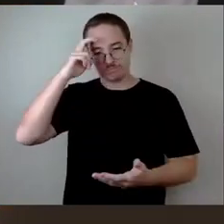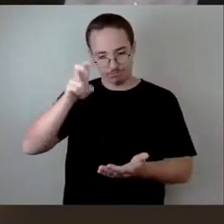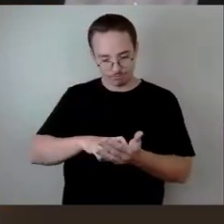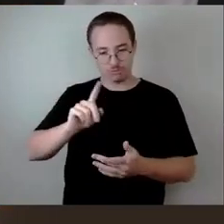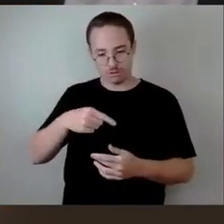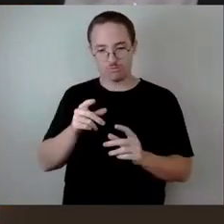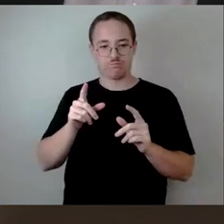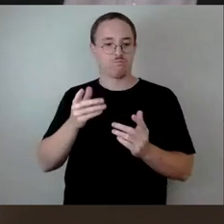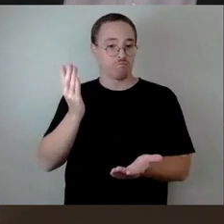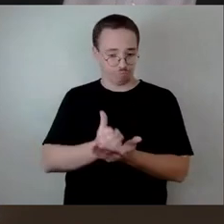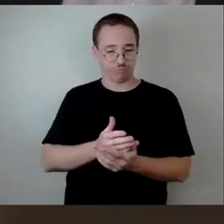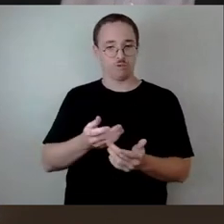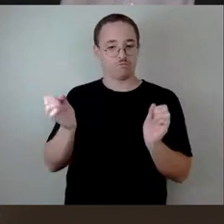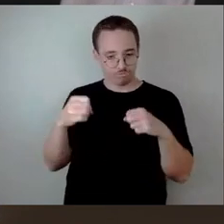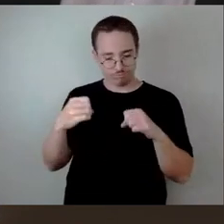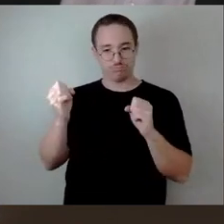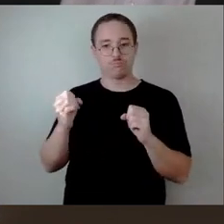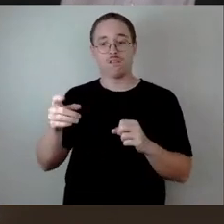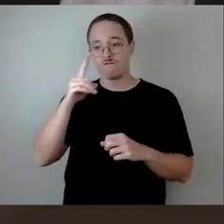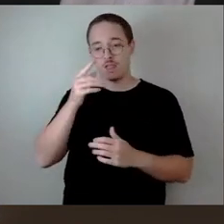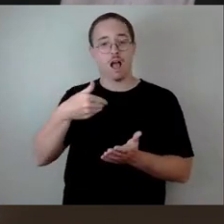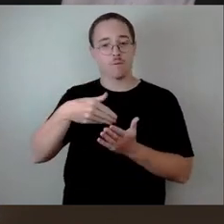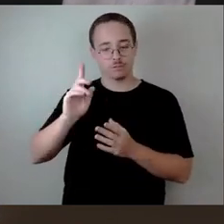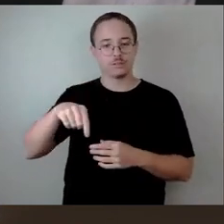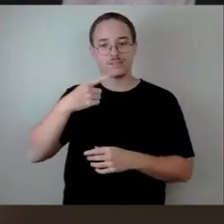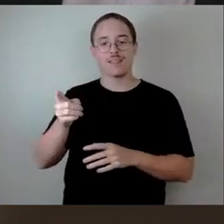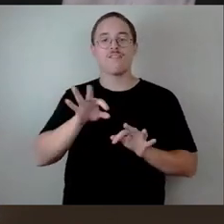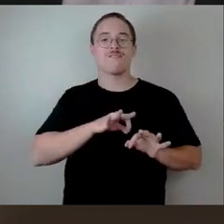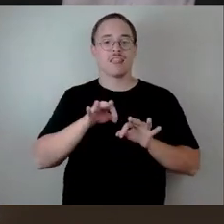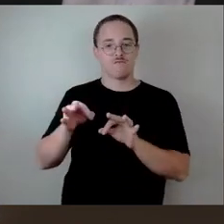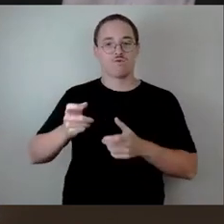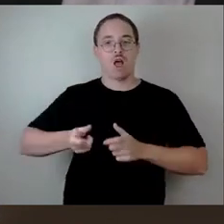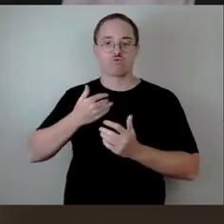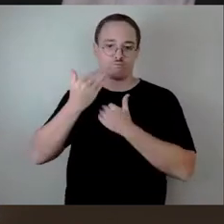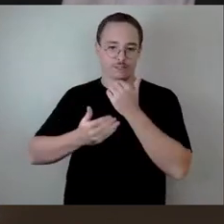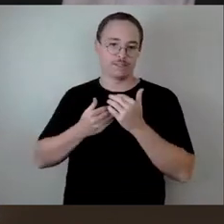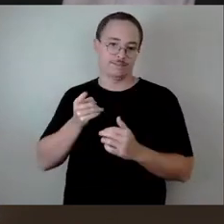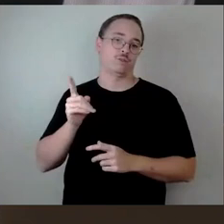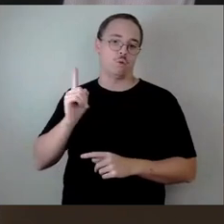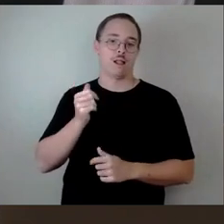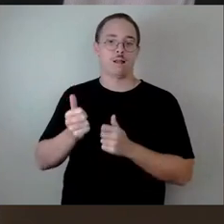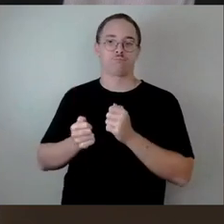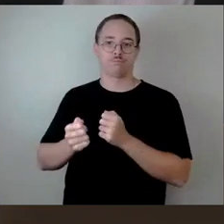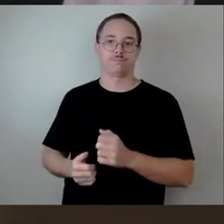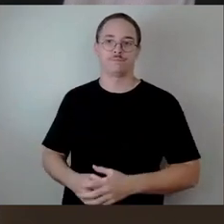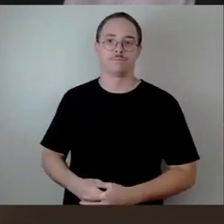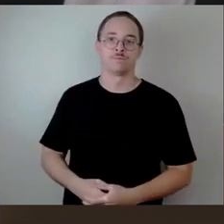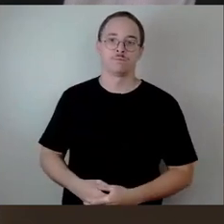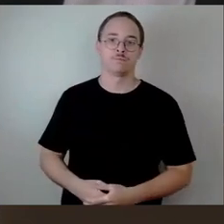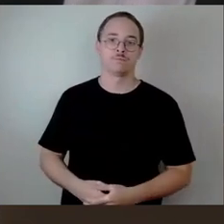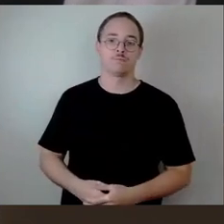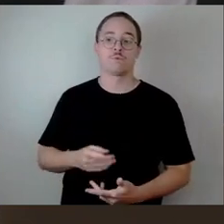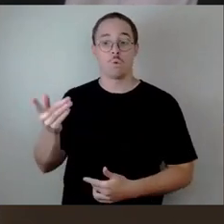federführenden Ausschussbericht abstimmen. Wer also dem Bericht des Kleingartenbeirates zustimmen möchte, den bitte ich jetzt